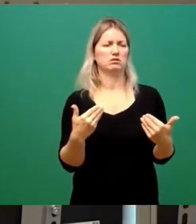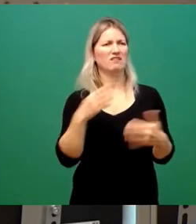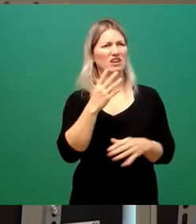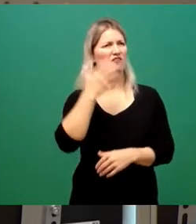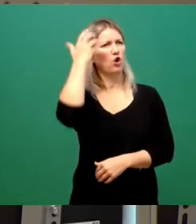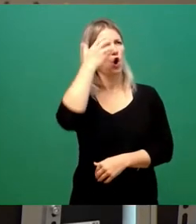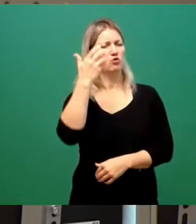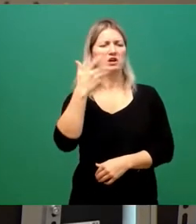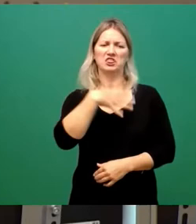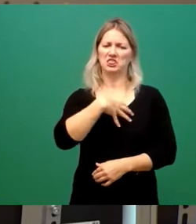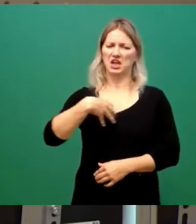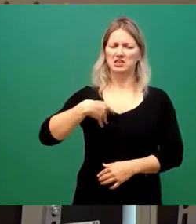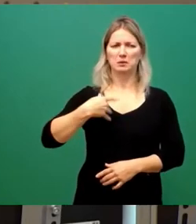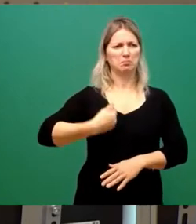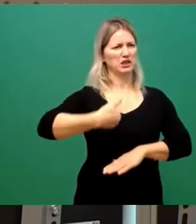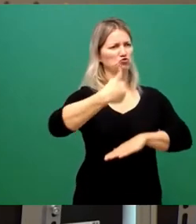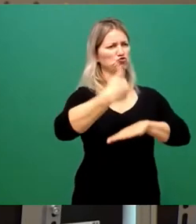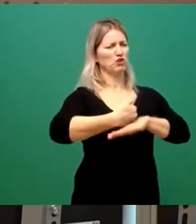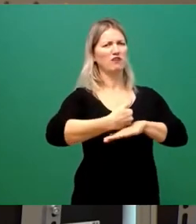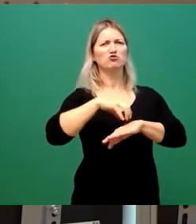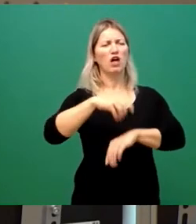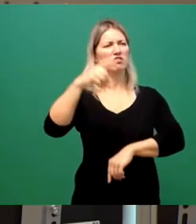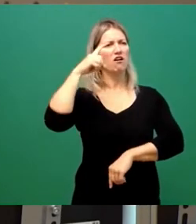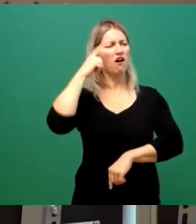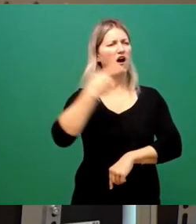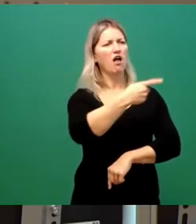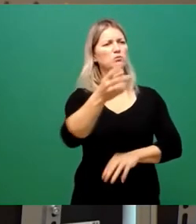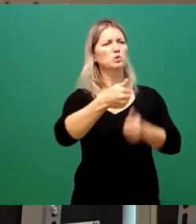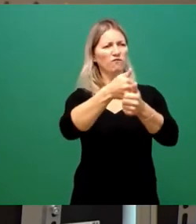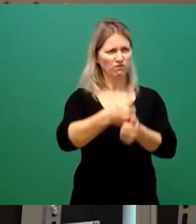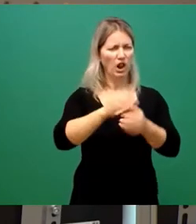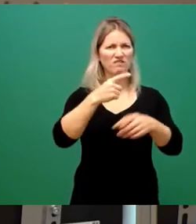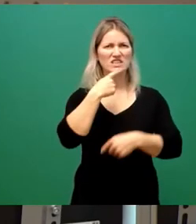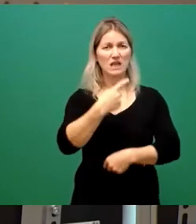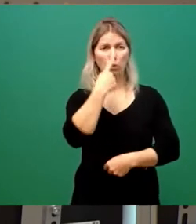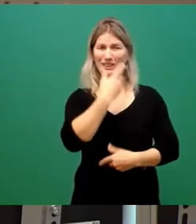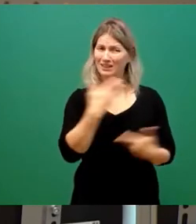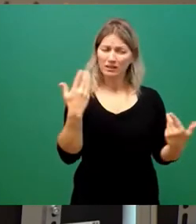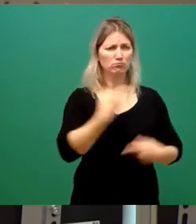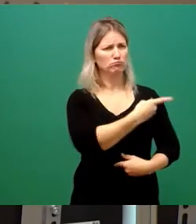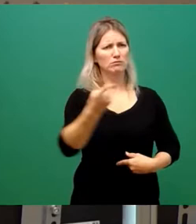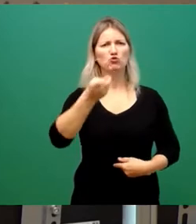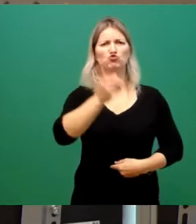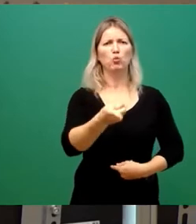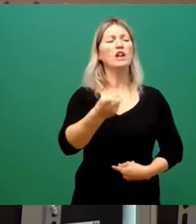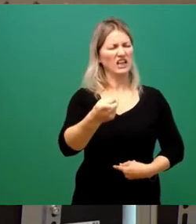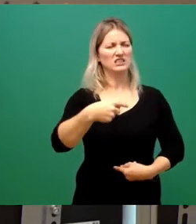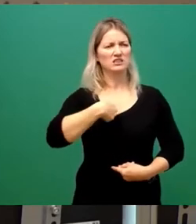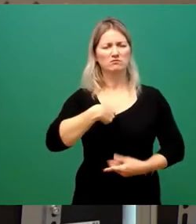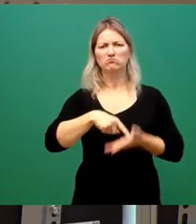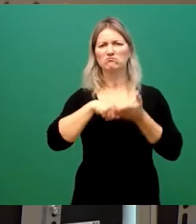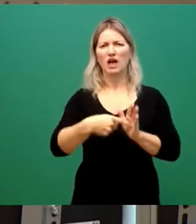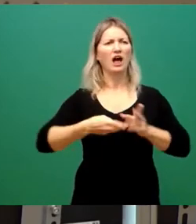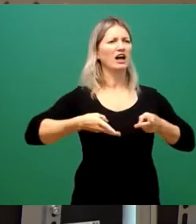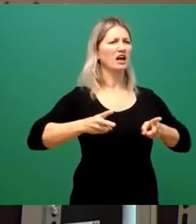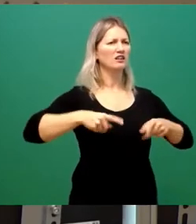Dresden und der Stadtrat hat nach meiner Pfeife zu tanzen und wenn er das nicht tut, dann ist der Stadtrat schuld und jetzt ziehe ich mal durch und zeige mal, wie es richtig geht.